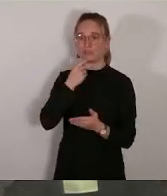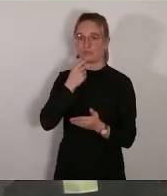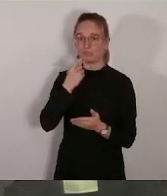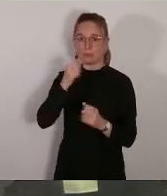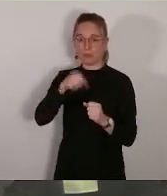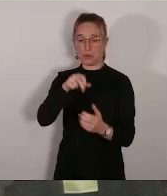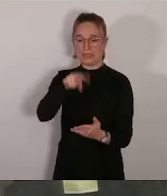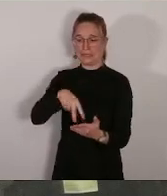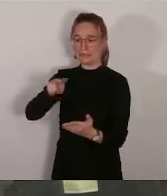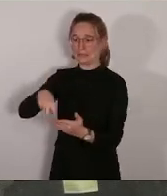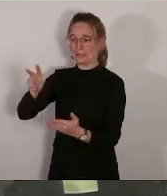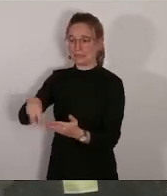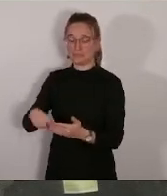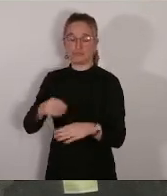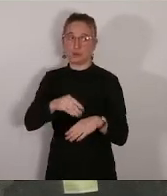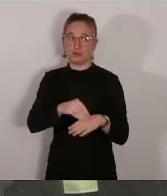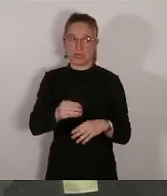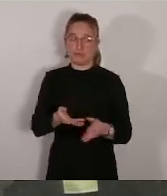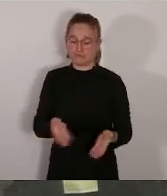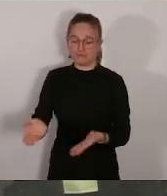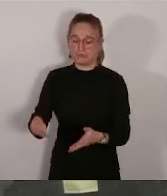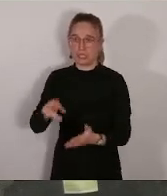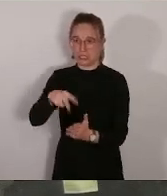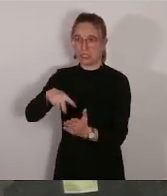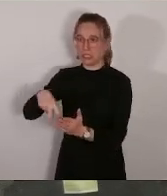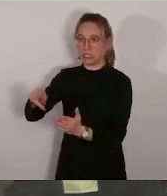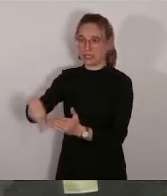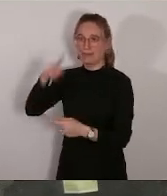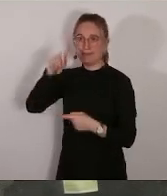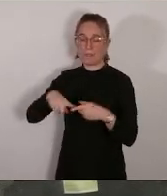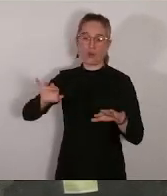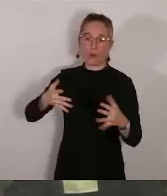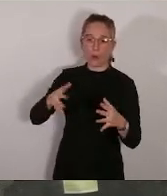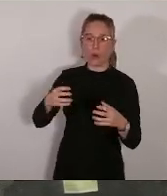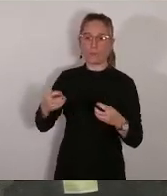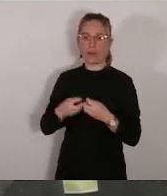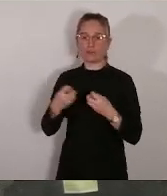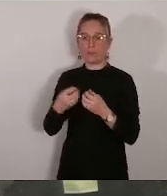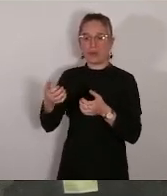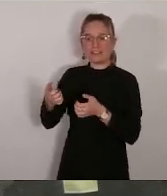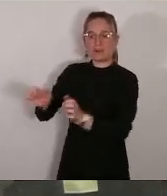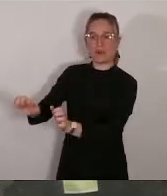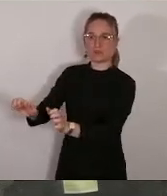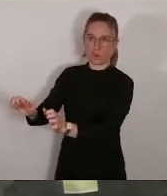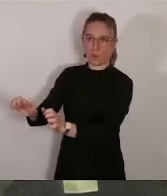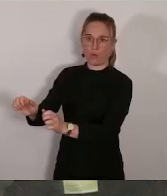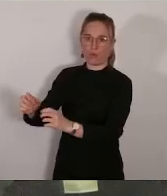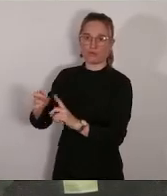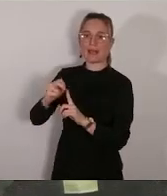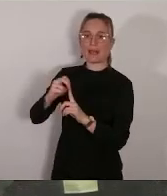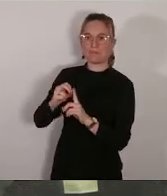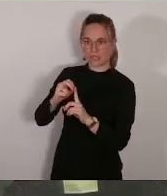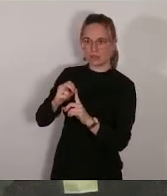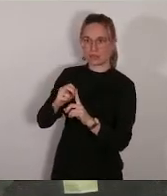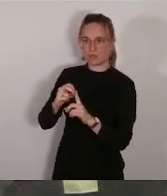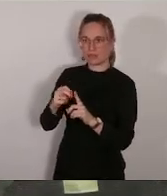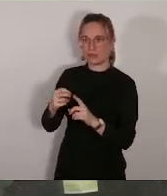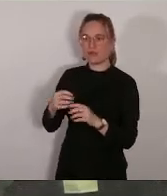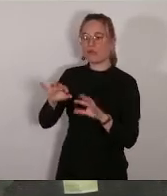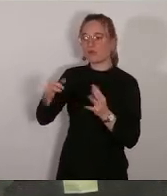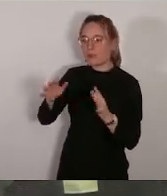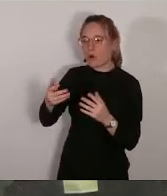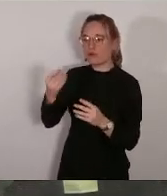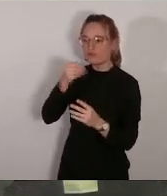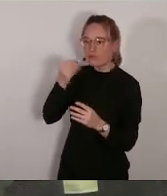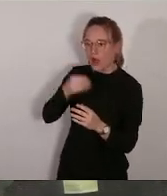améliorer donc l'isolation thermique de nos bâtiments municipaux. Donc ça n'est pas incompatible, bien au contraire, c'est